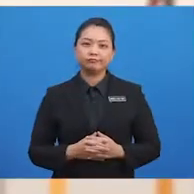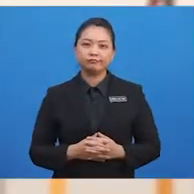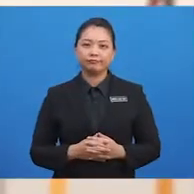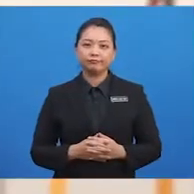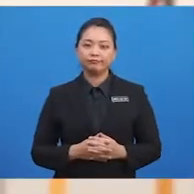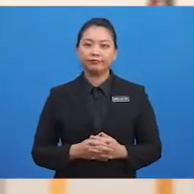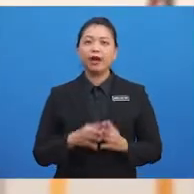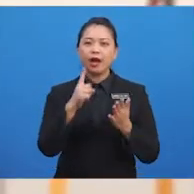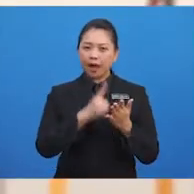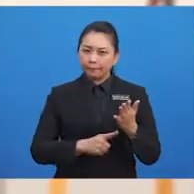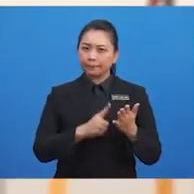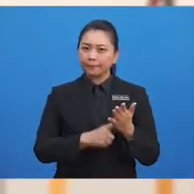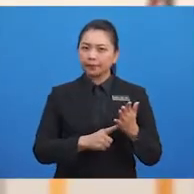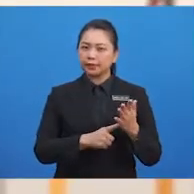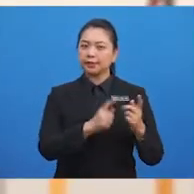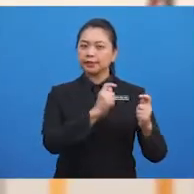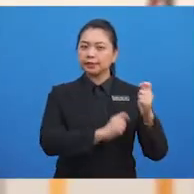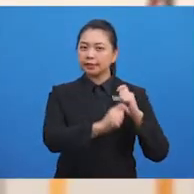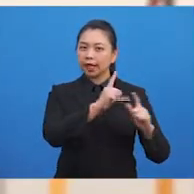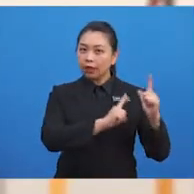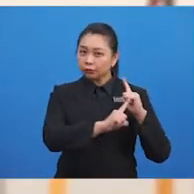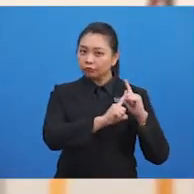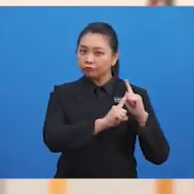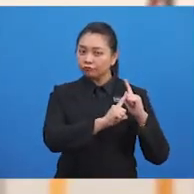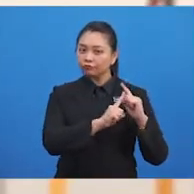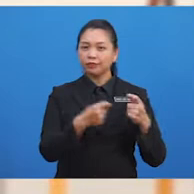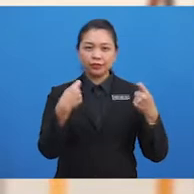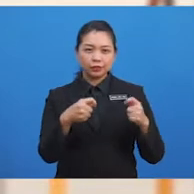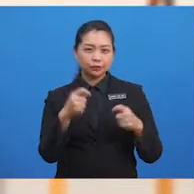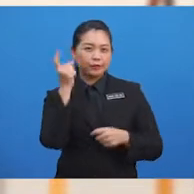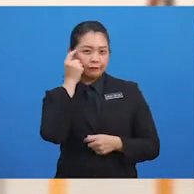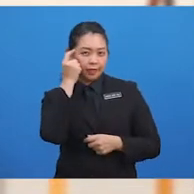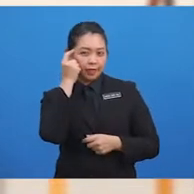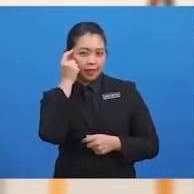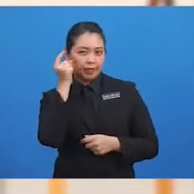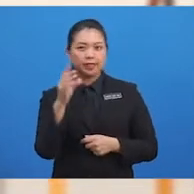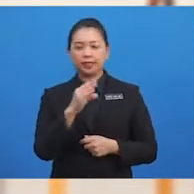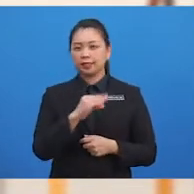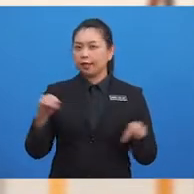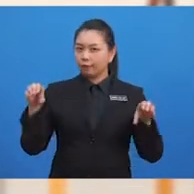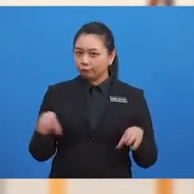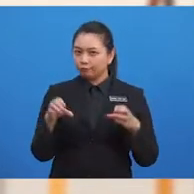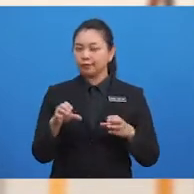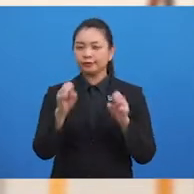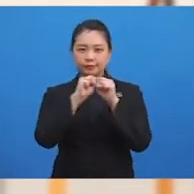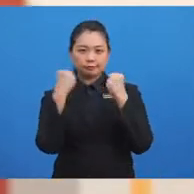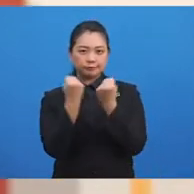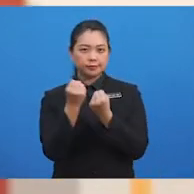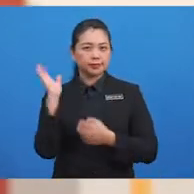tingkah laku kita? Cuba fikir dan lakonkan situasi ini.